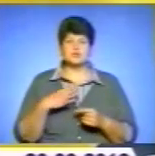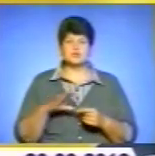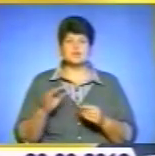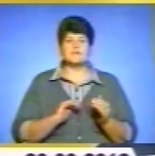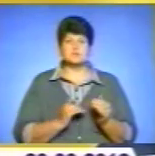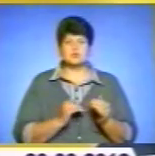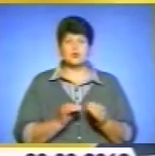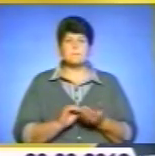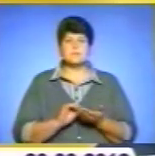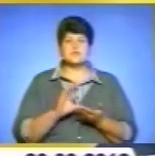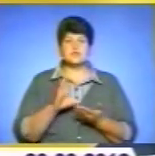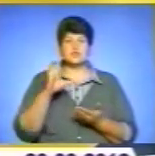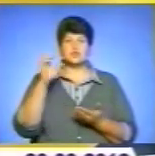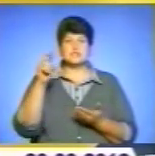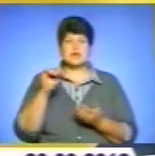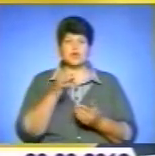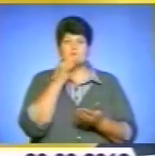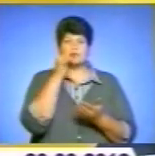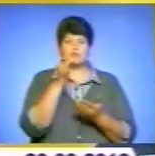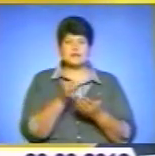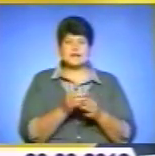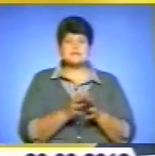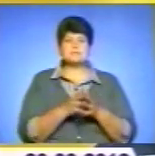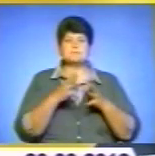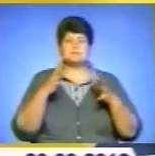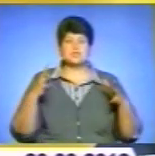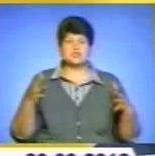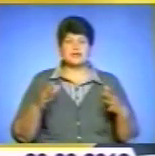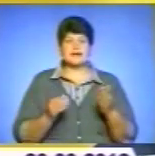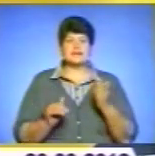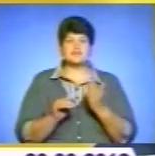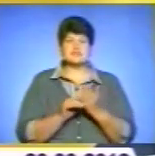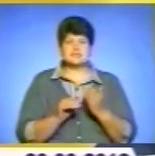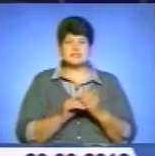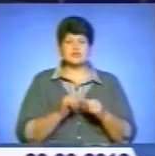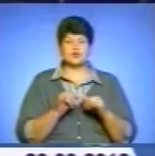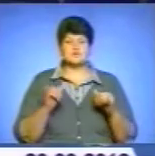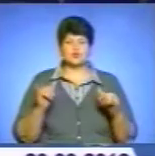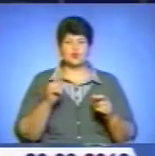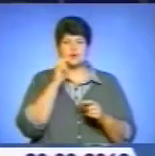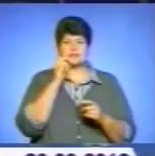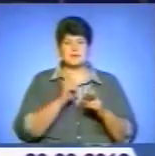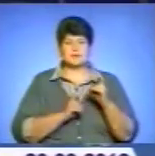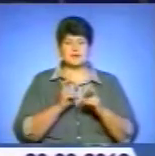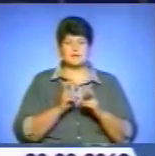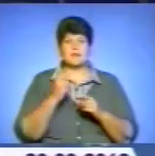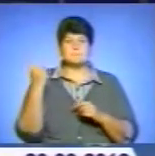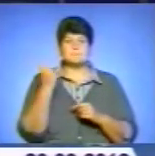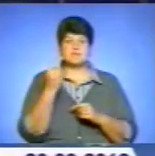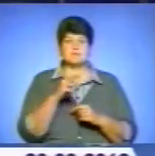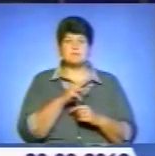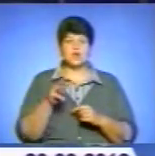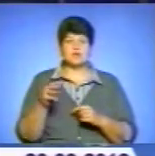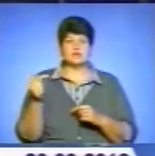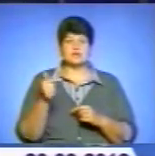підвищення соціальної відповідальності та збільшення інвестицій у розвиток українських підприємств. Перший мільйон гривень на розвиток